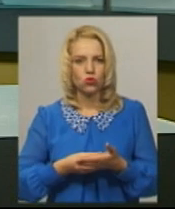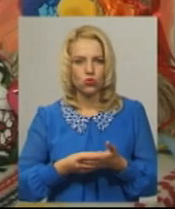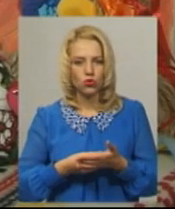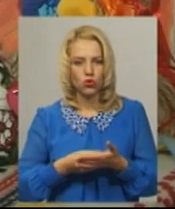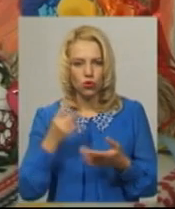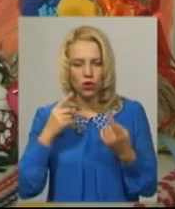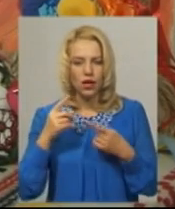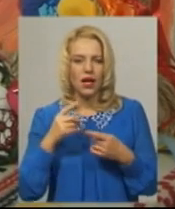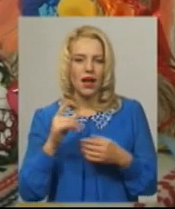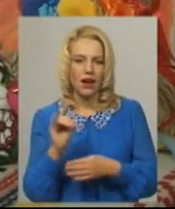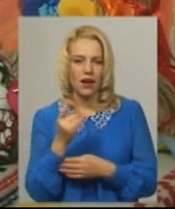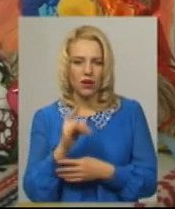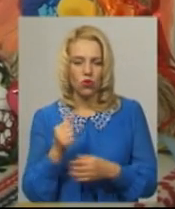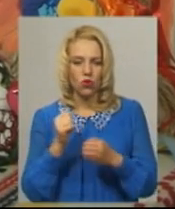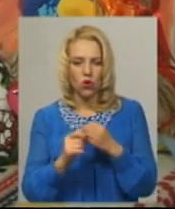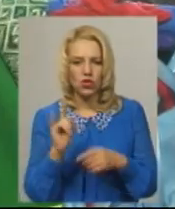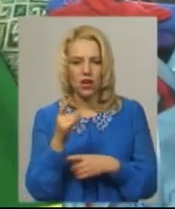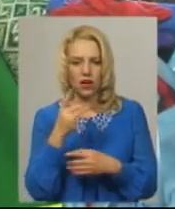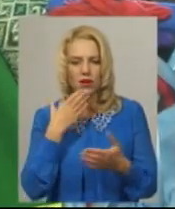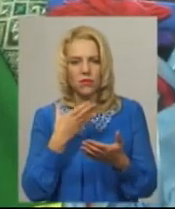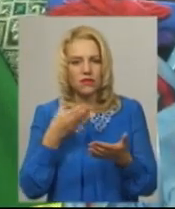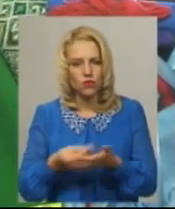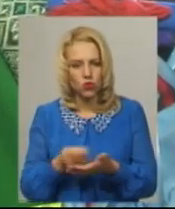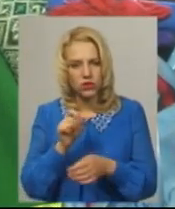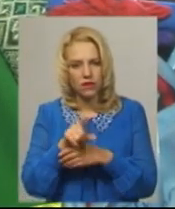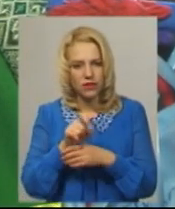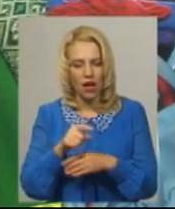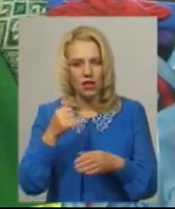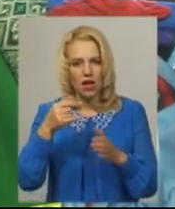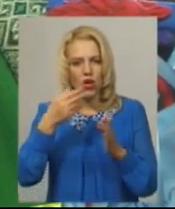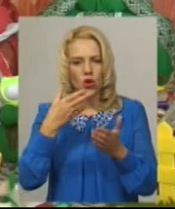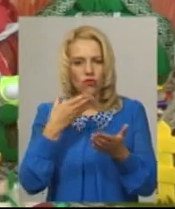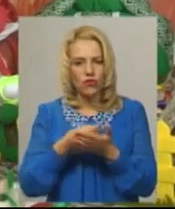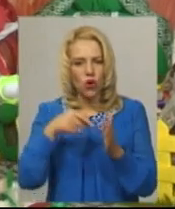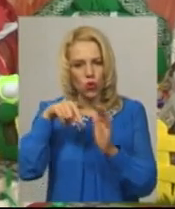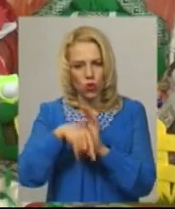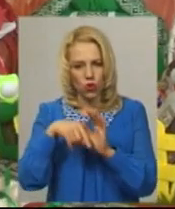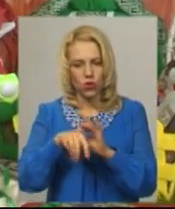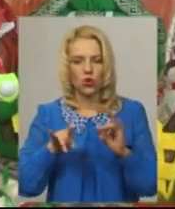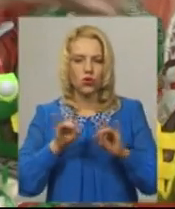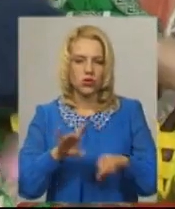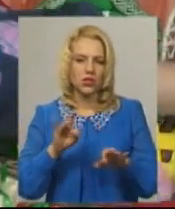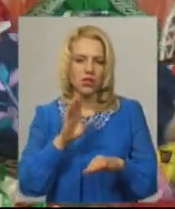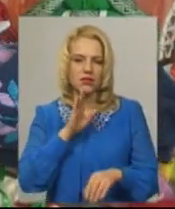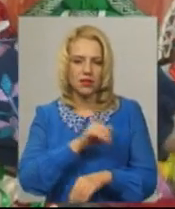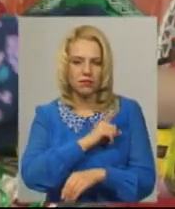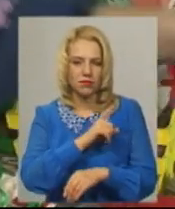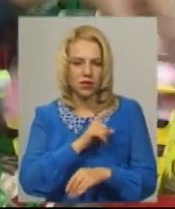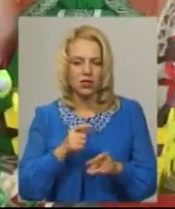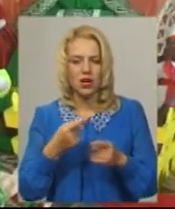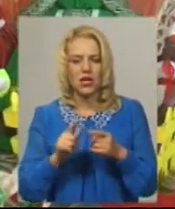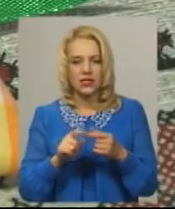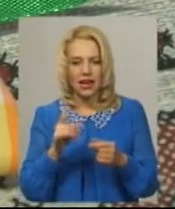Кожна лялька-мотанка має завдання та виконує свою роль, навіть якщо вона не обрядова, розповідає лялькарка Оксана Буймістер. Зокрема,